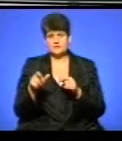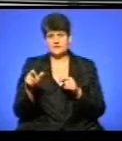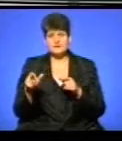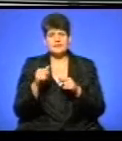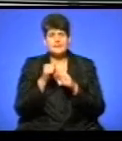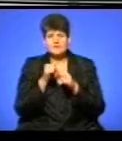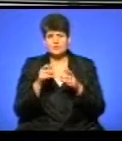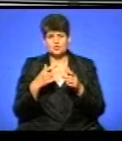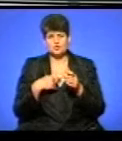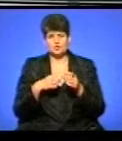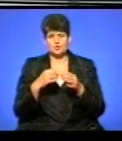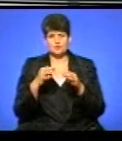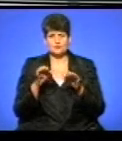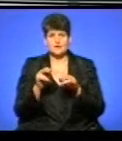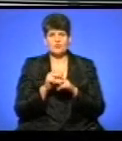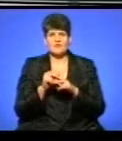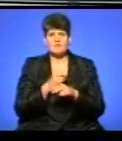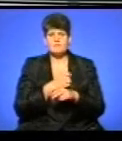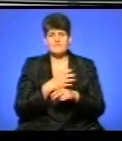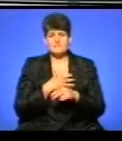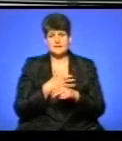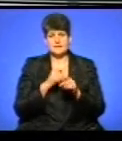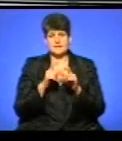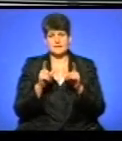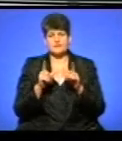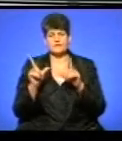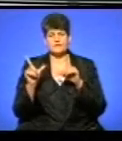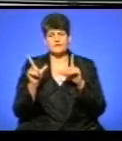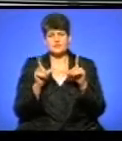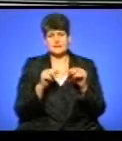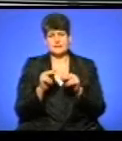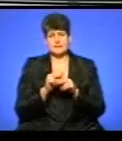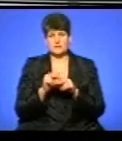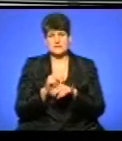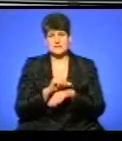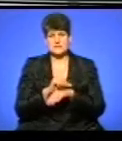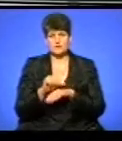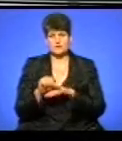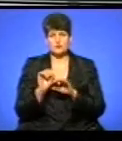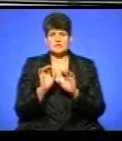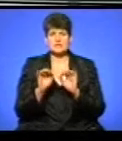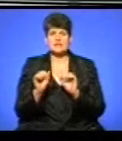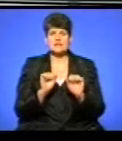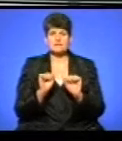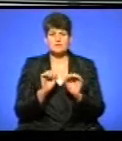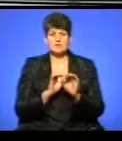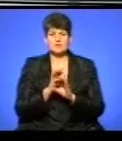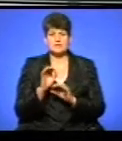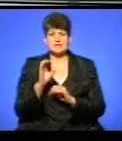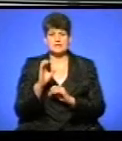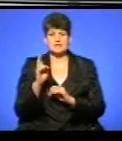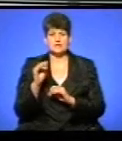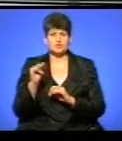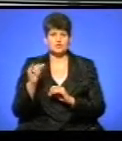які не можуть собі дозволити лікування в приватних клініках або виїжджати на лікування за кордон, розповів керівник проєкту Сергій Кічула.